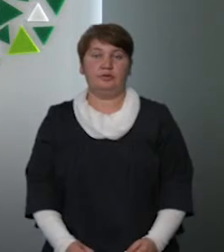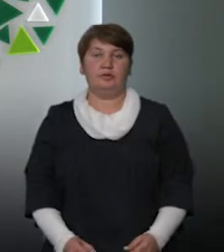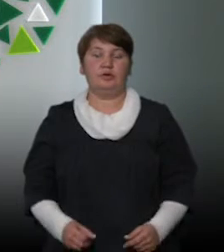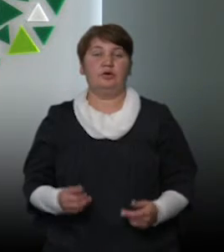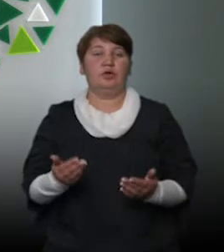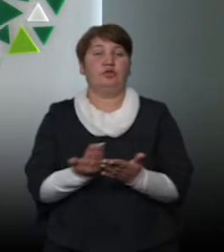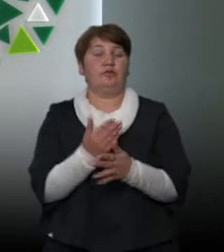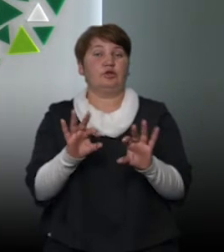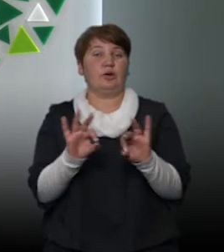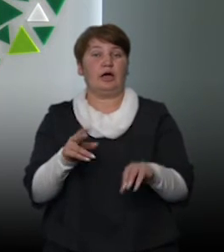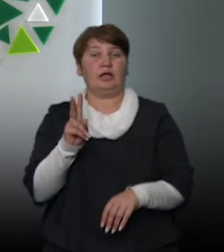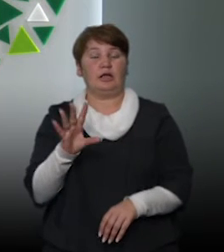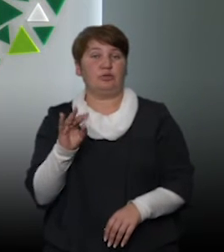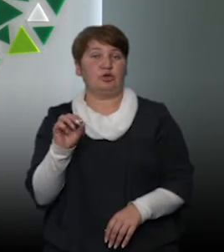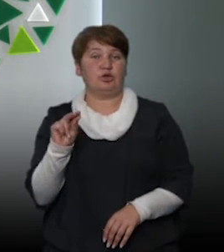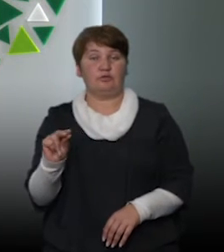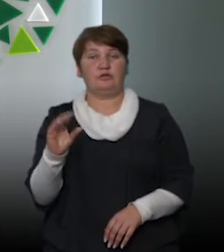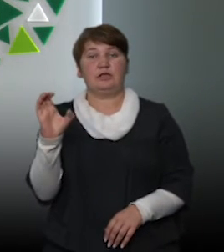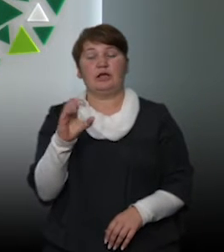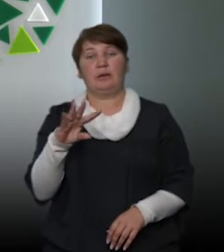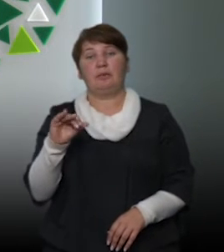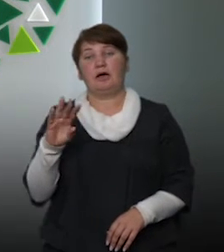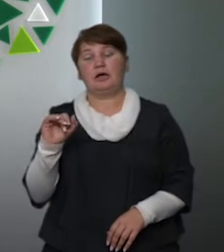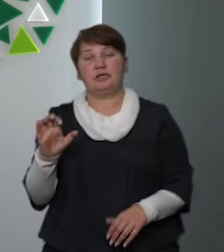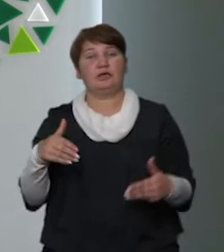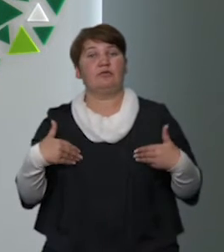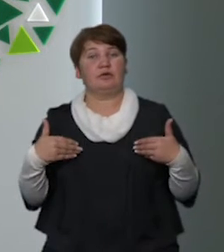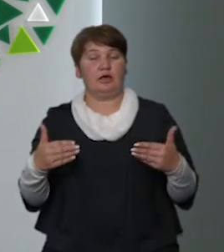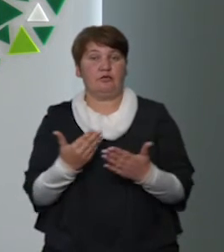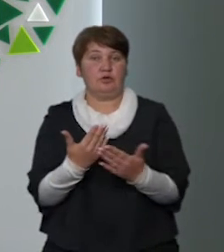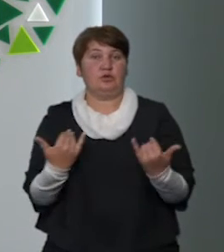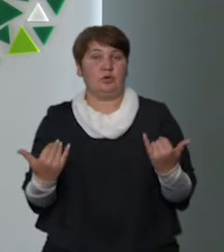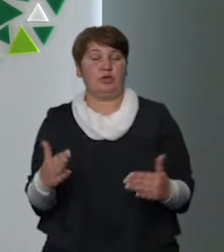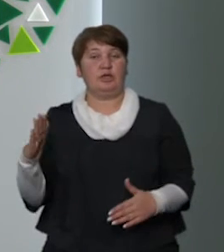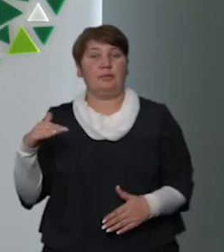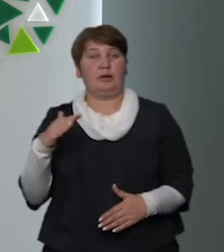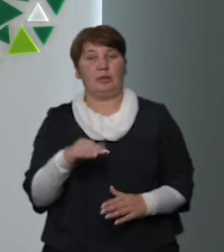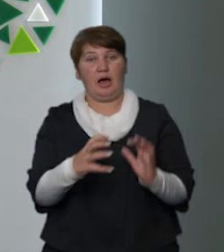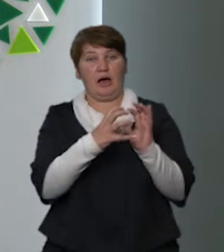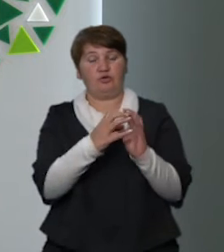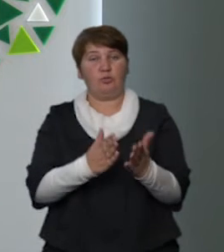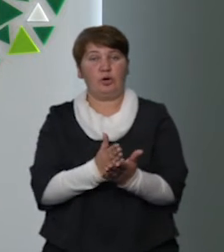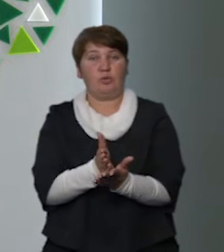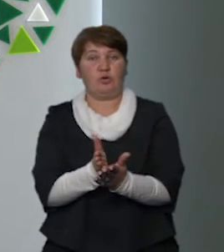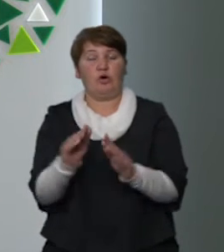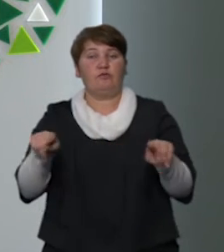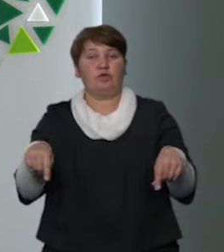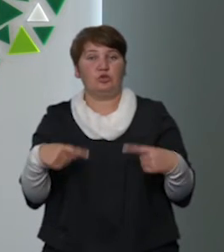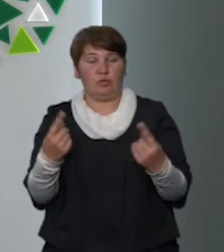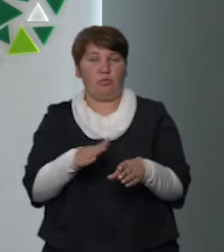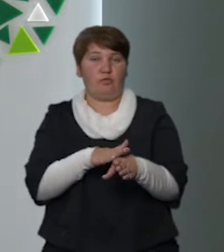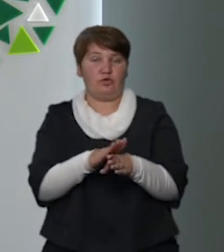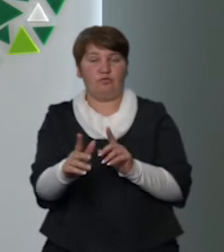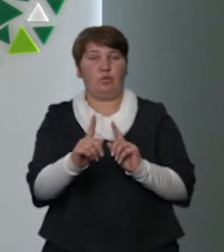У студії Каріна Борисевич та Світлана Магас вітаємо. Відсьогодні на Прикарпатті автобусні маршрути відновлюють повноцінне